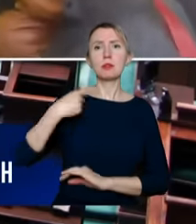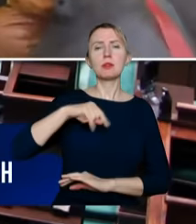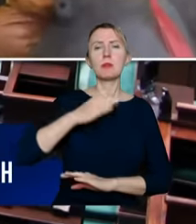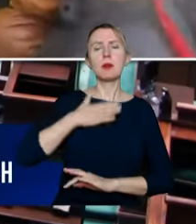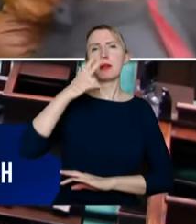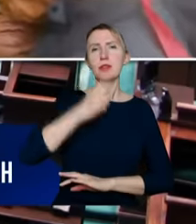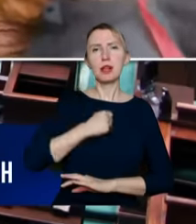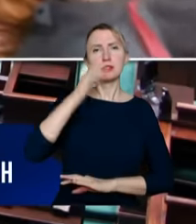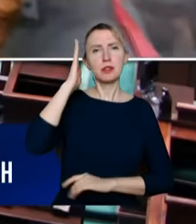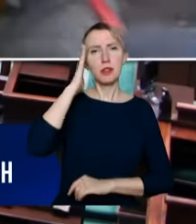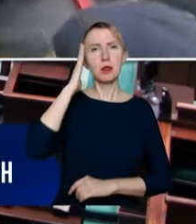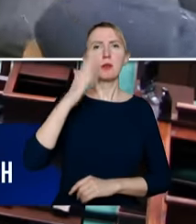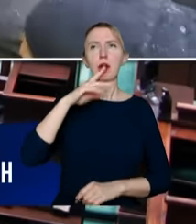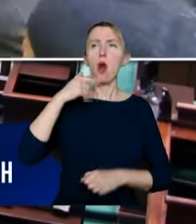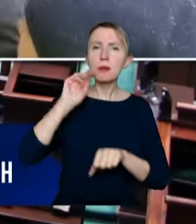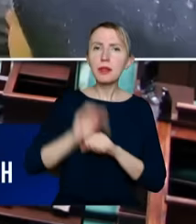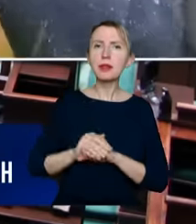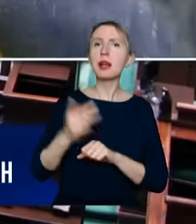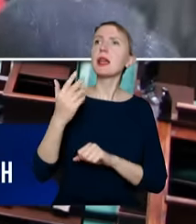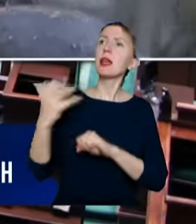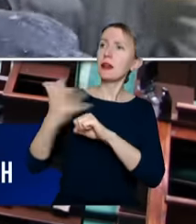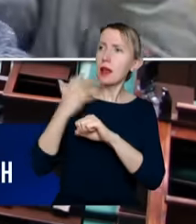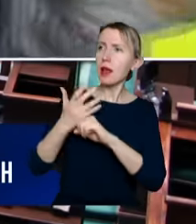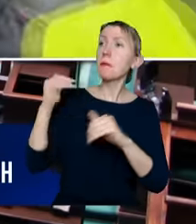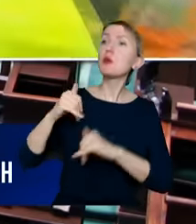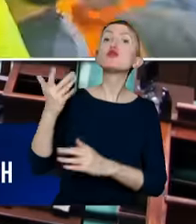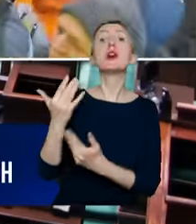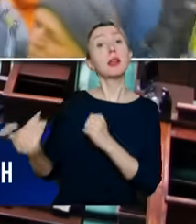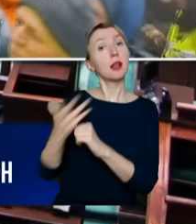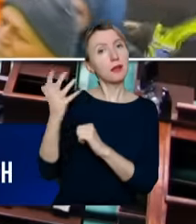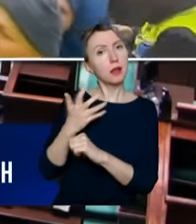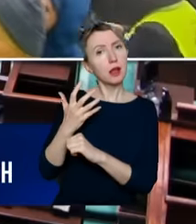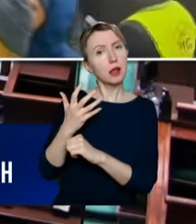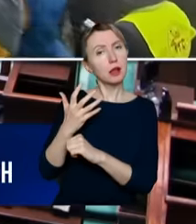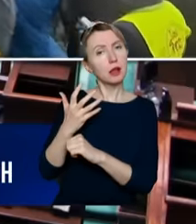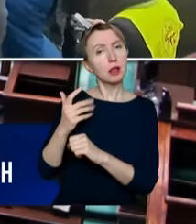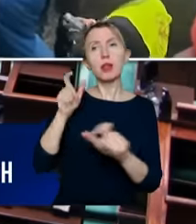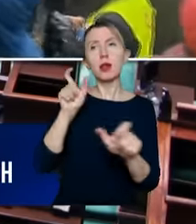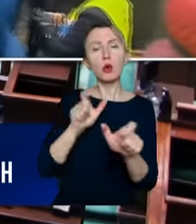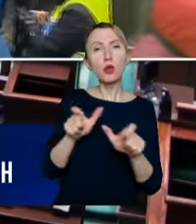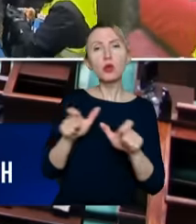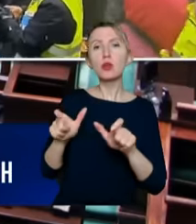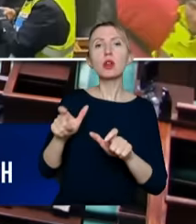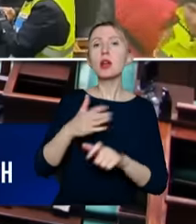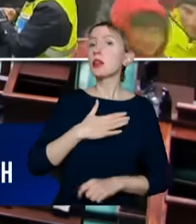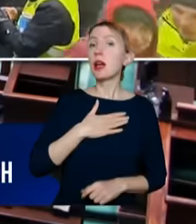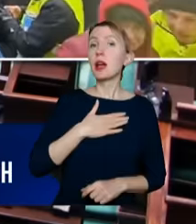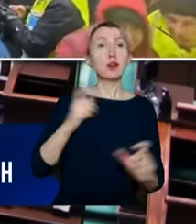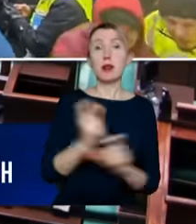deklarację, ile wjeżdża, ile może wjechać. Nad tym kontroli nasze państwo nie ma.